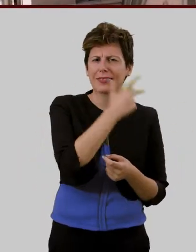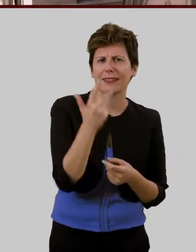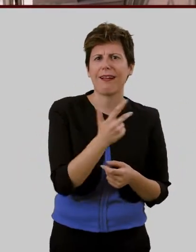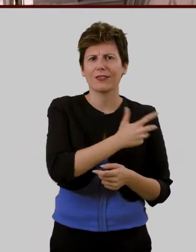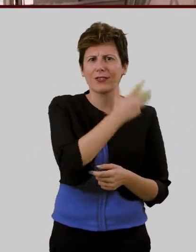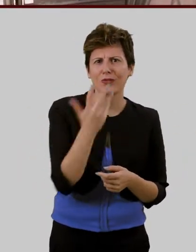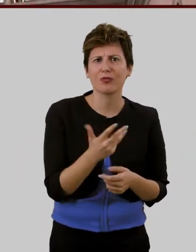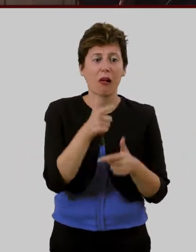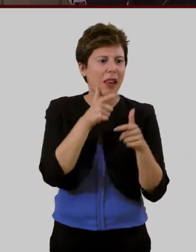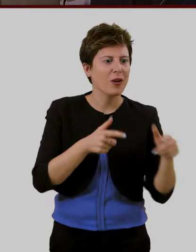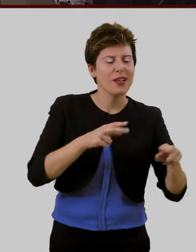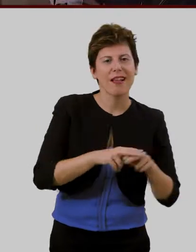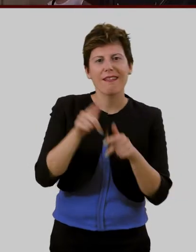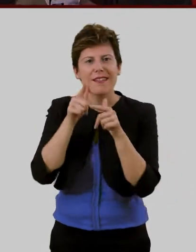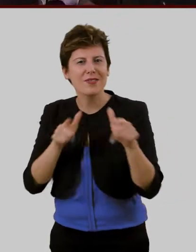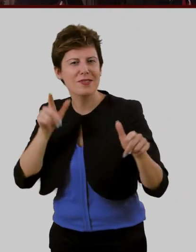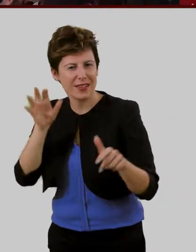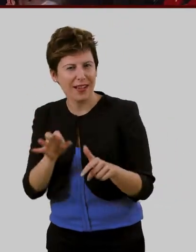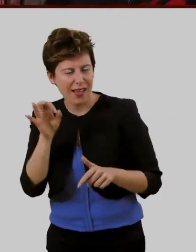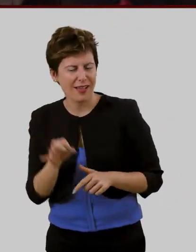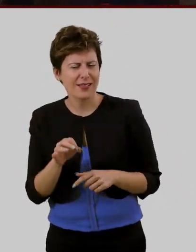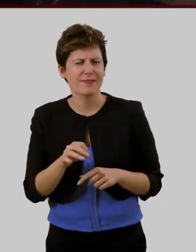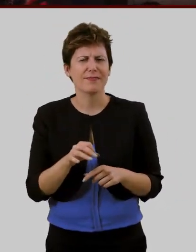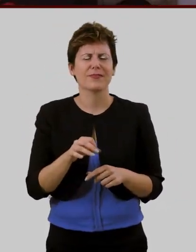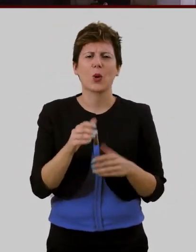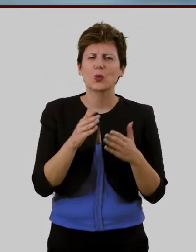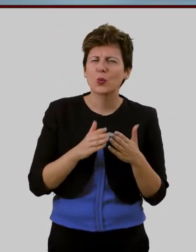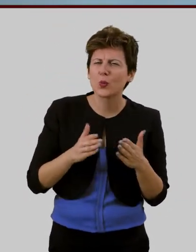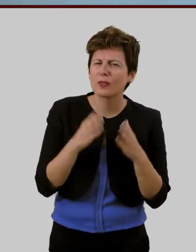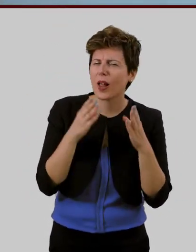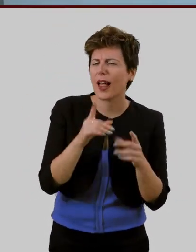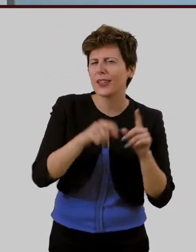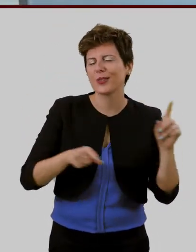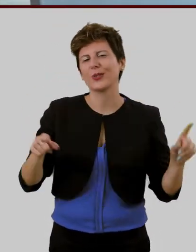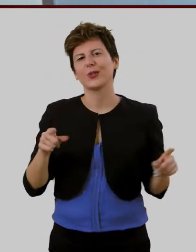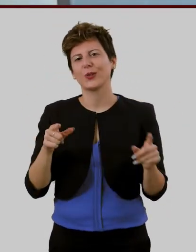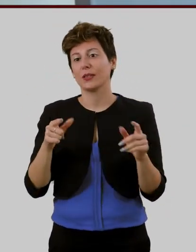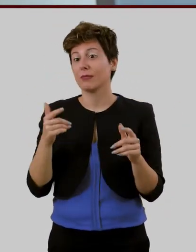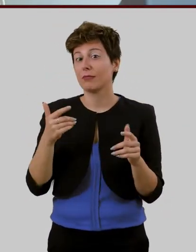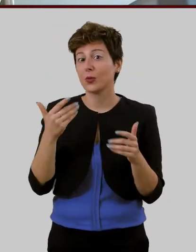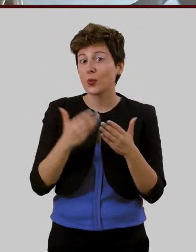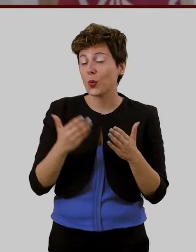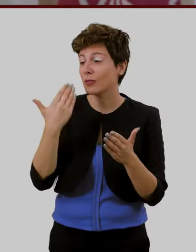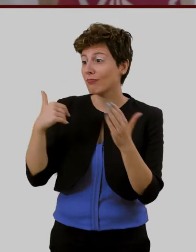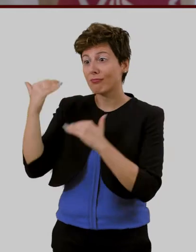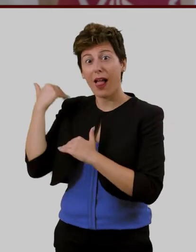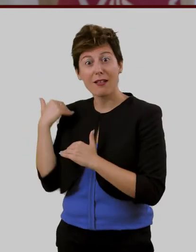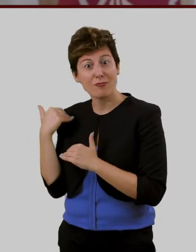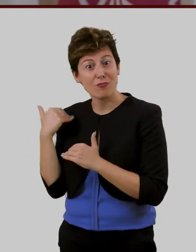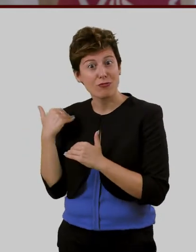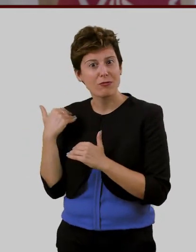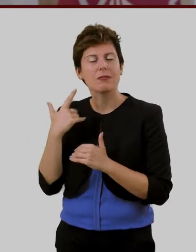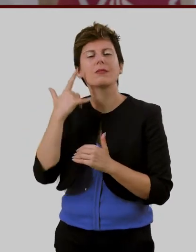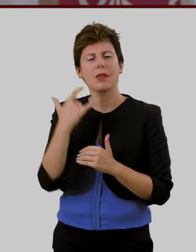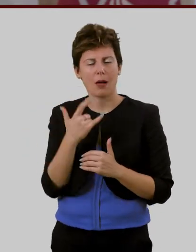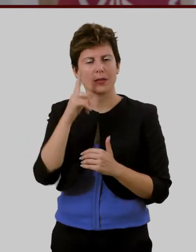lingua italiana e in lingua inglese tra i quali solo per citarne alcuni quelli dedicati agli studi classici per i quali sapienza anche quest'anno ha